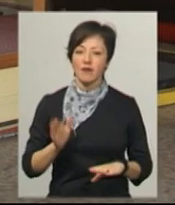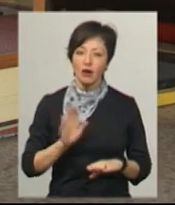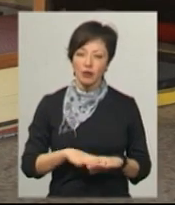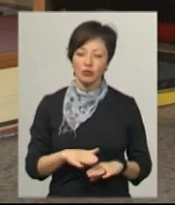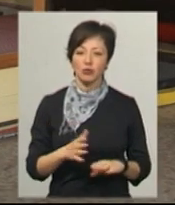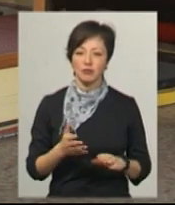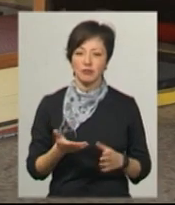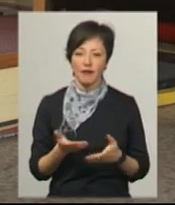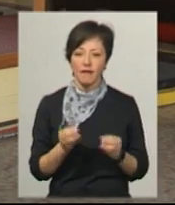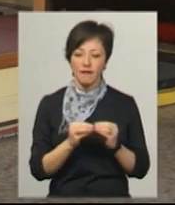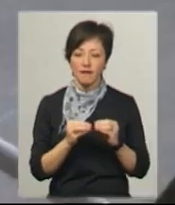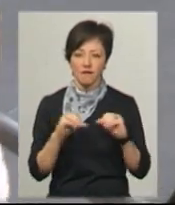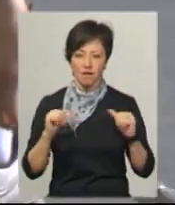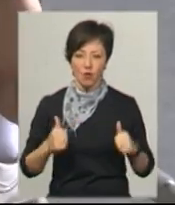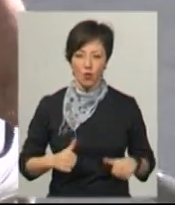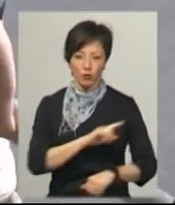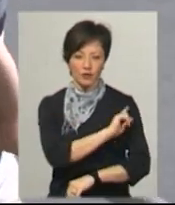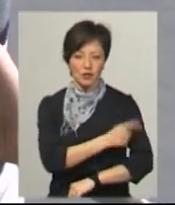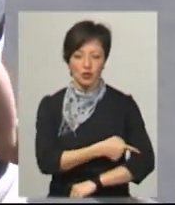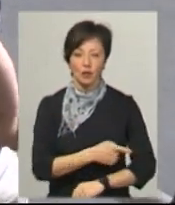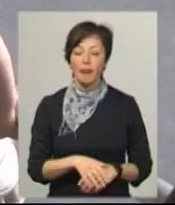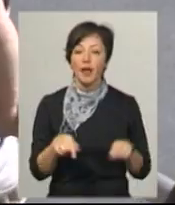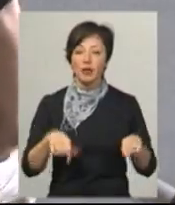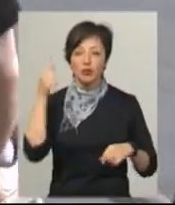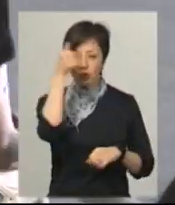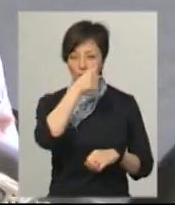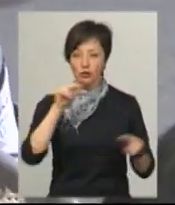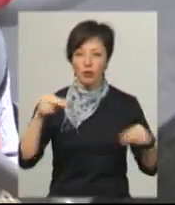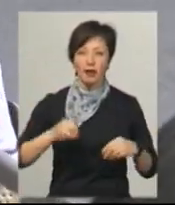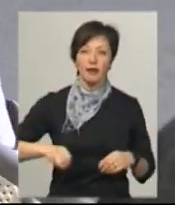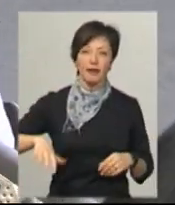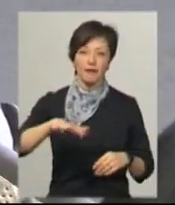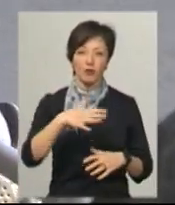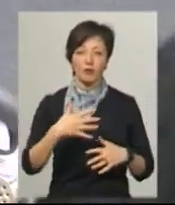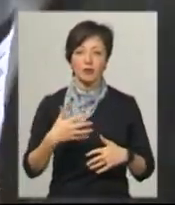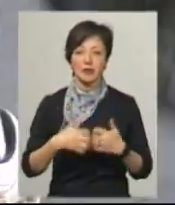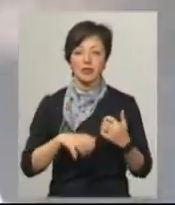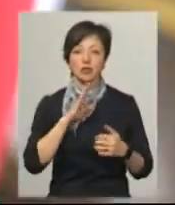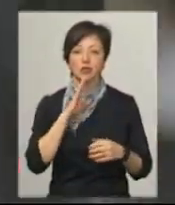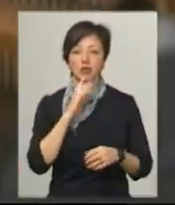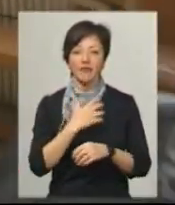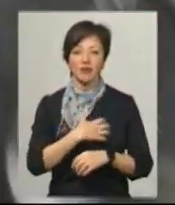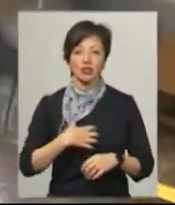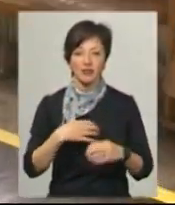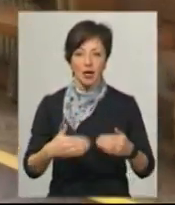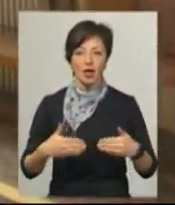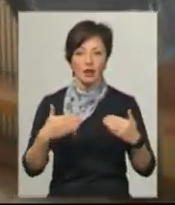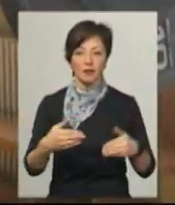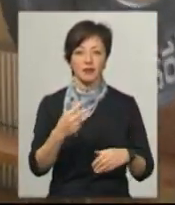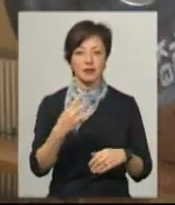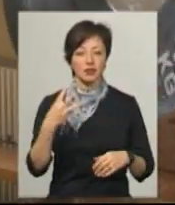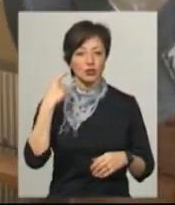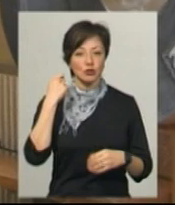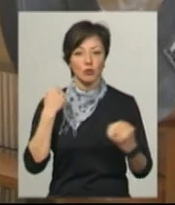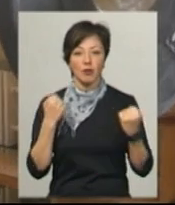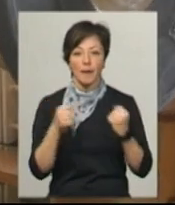підтримувати свою фізичну форму. Цьогорічний чемпіонат Європи серед жінок – найважливіший етап в спортивній кар'єрі 23-річної спортсменки, яка